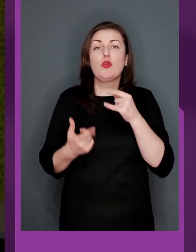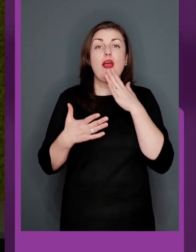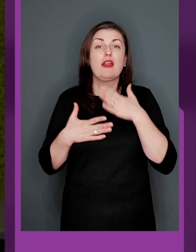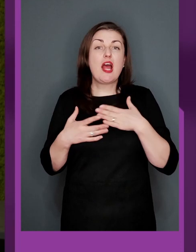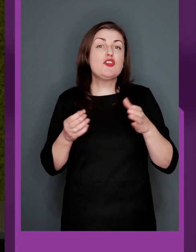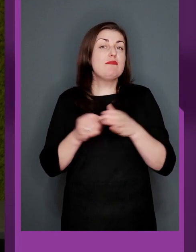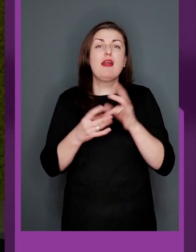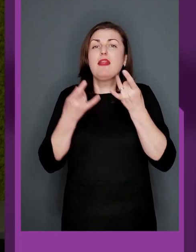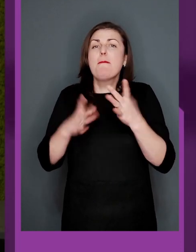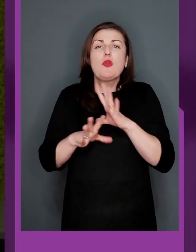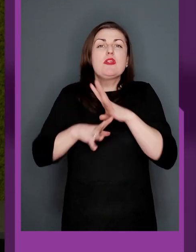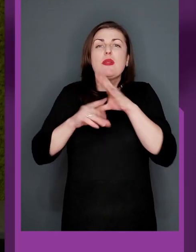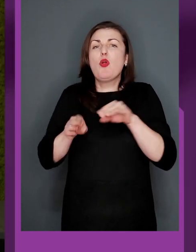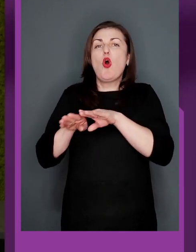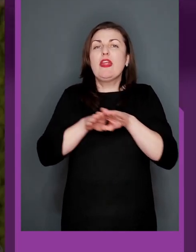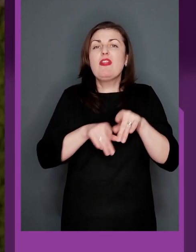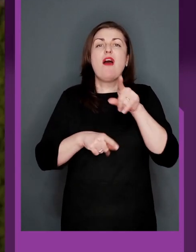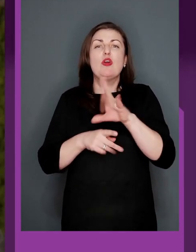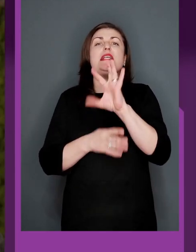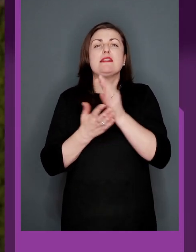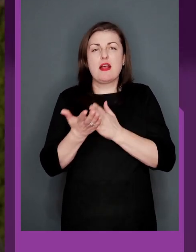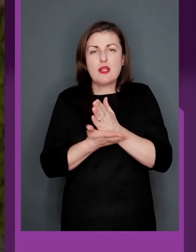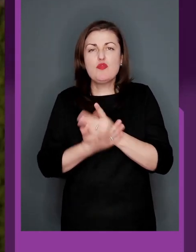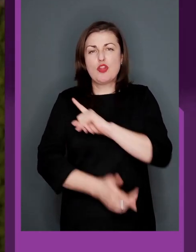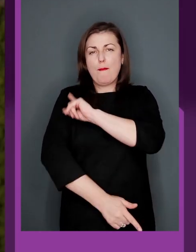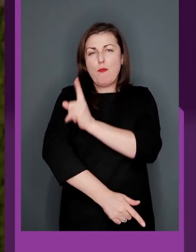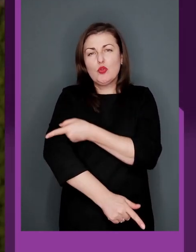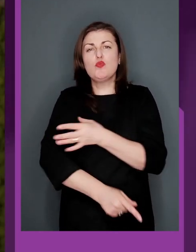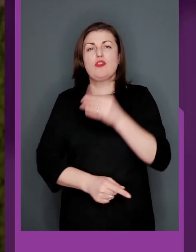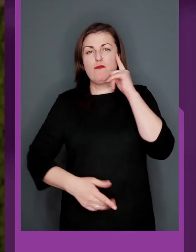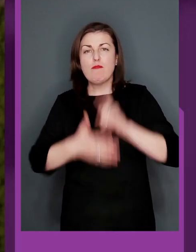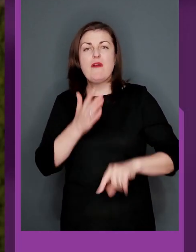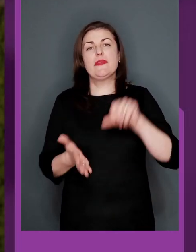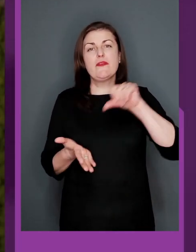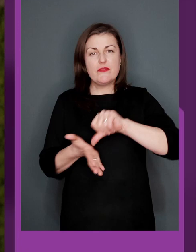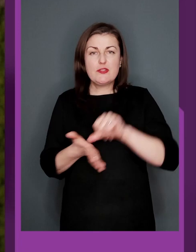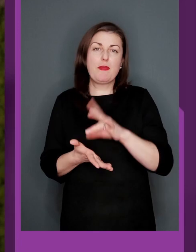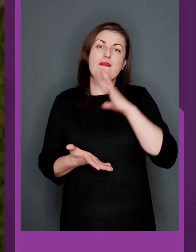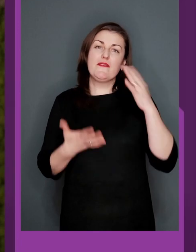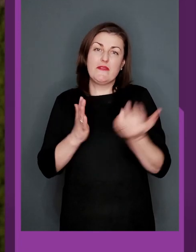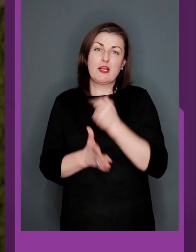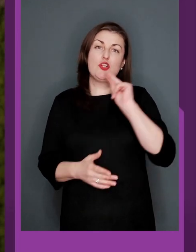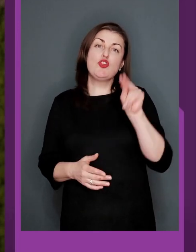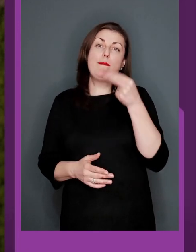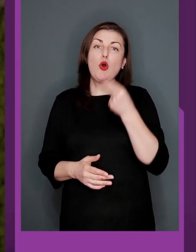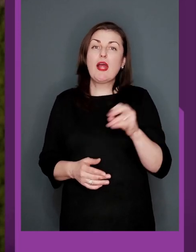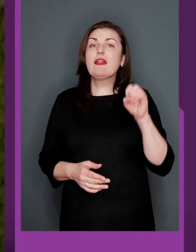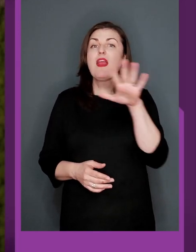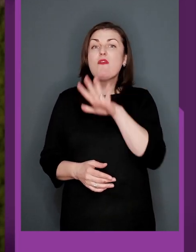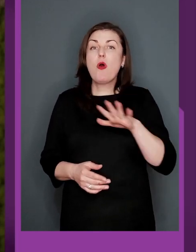збірній не просто не було рівних, а вони заслужено, потужно і впевнено виступили і виграли чемпіонат